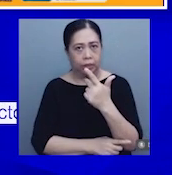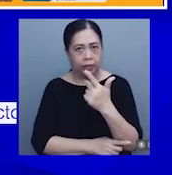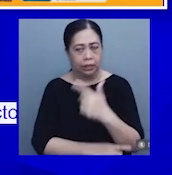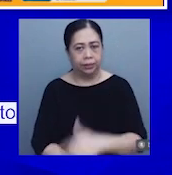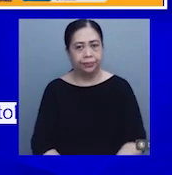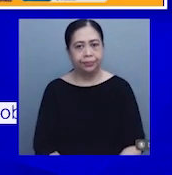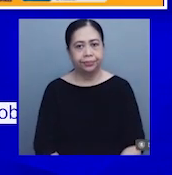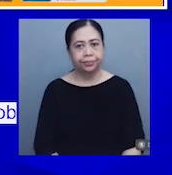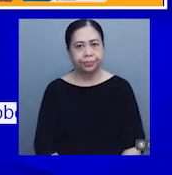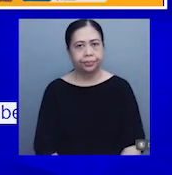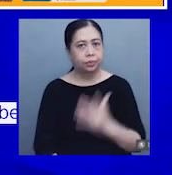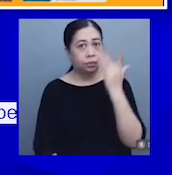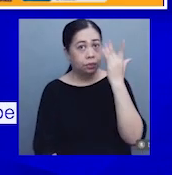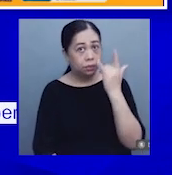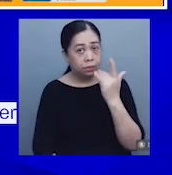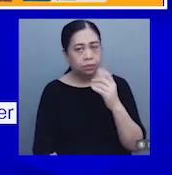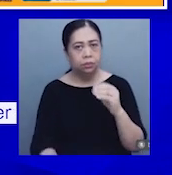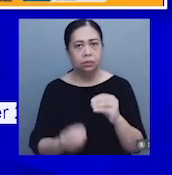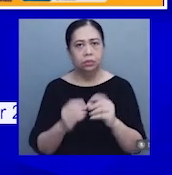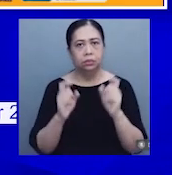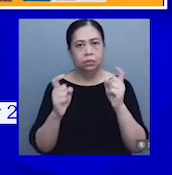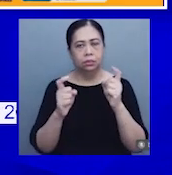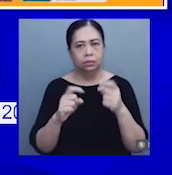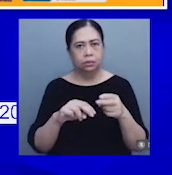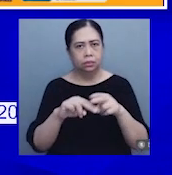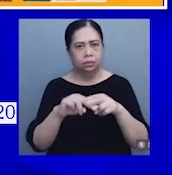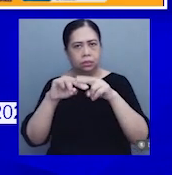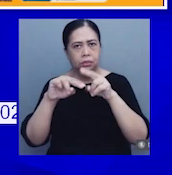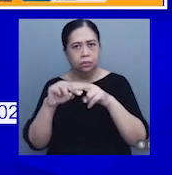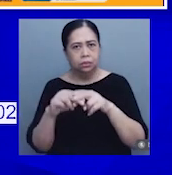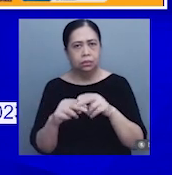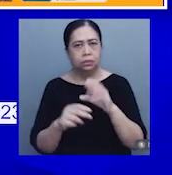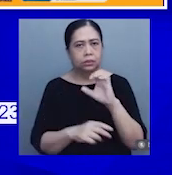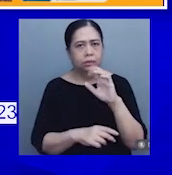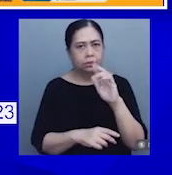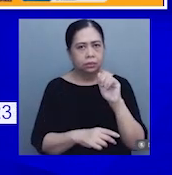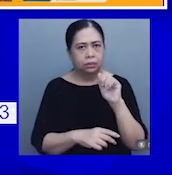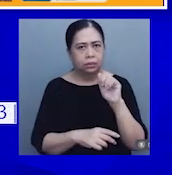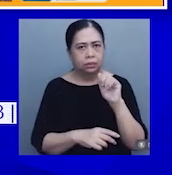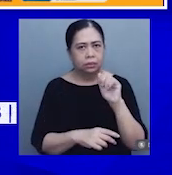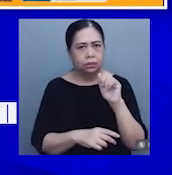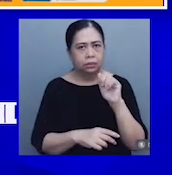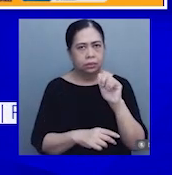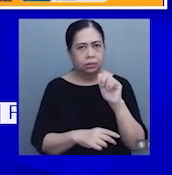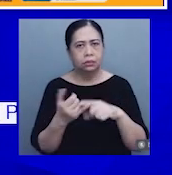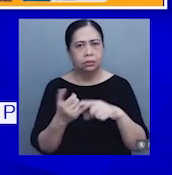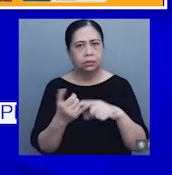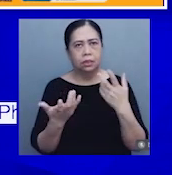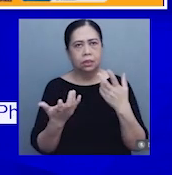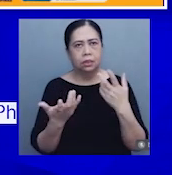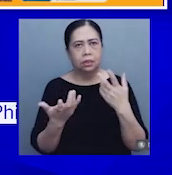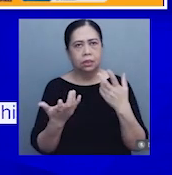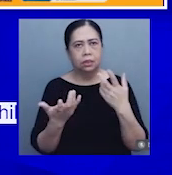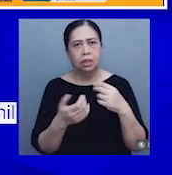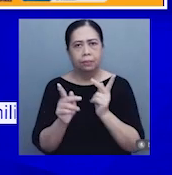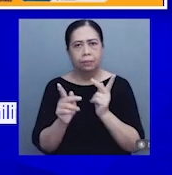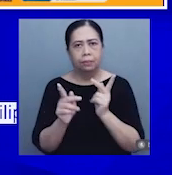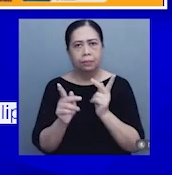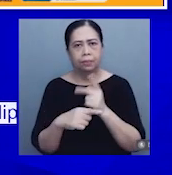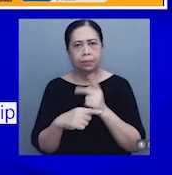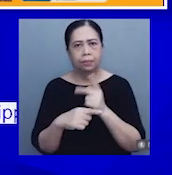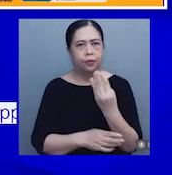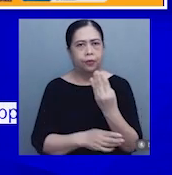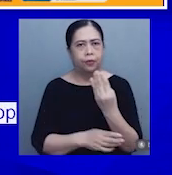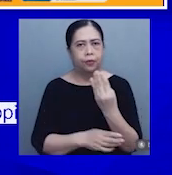Ito ay dahil sa mas mabilis na mas pagtaas ng presyo ng cereals and cereal products na may 14.9